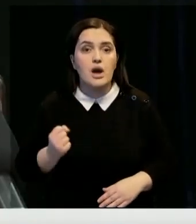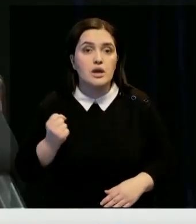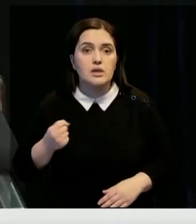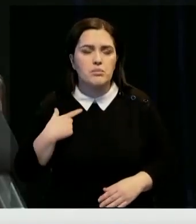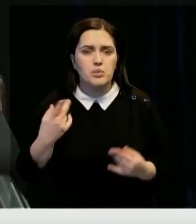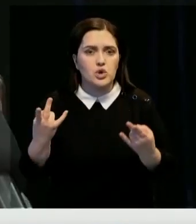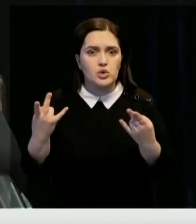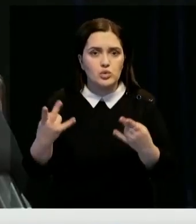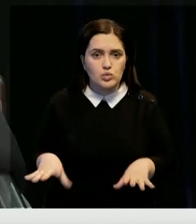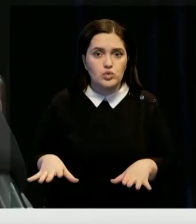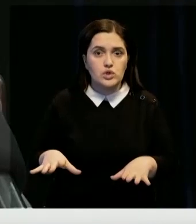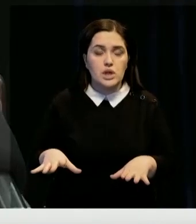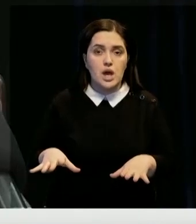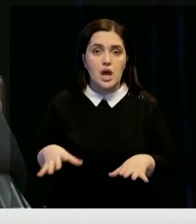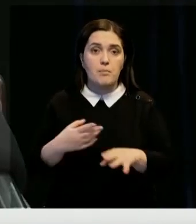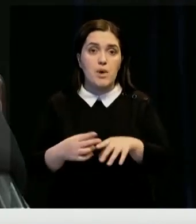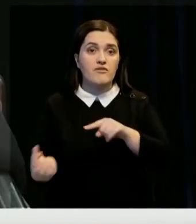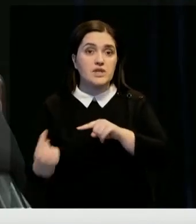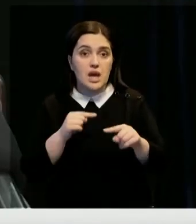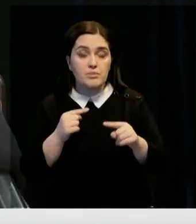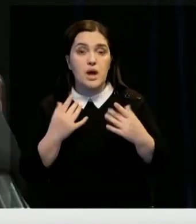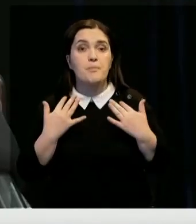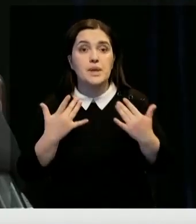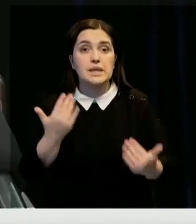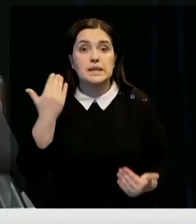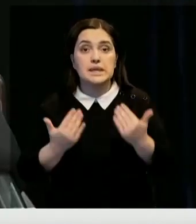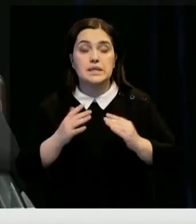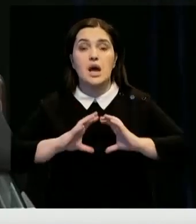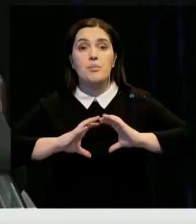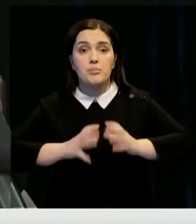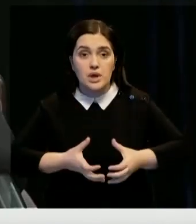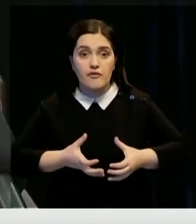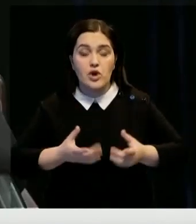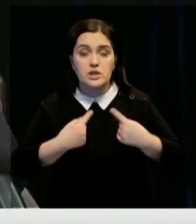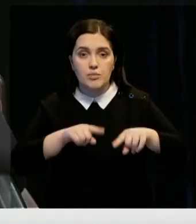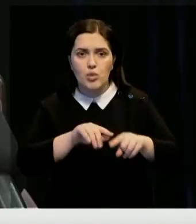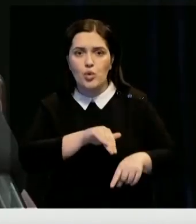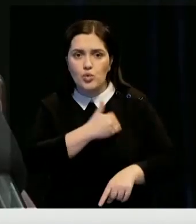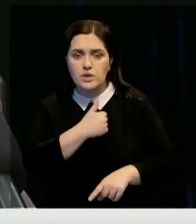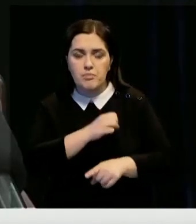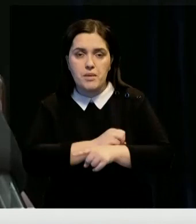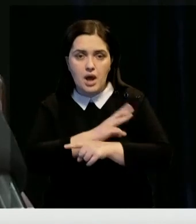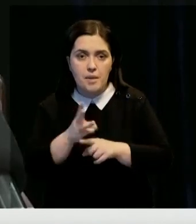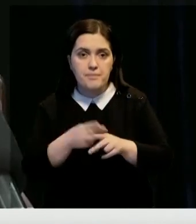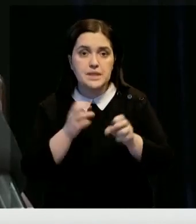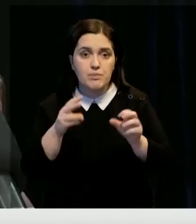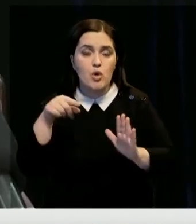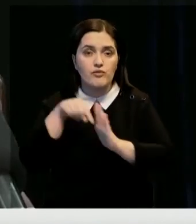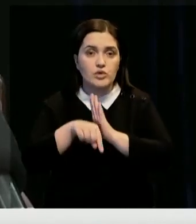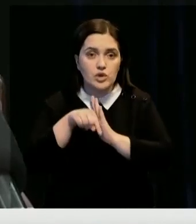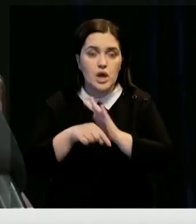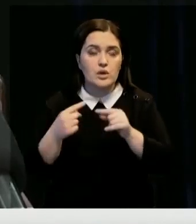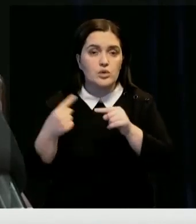нам не нужны. Это является взаимной потребностью. Если мировое сообщество хочет, чтобы мы обеспечивали безопасность внутри страны,